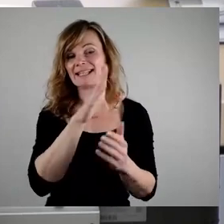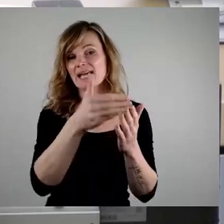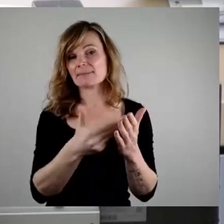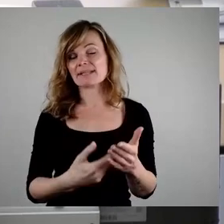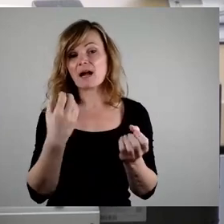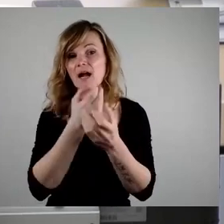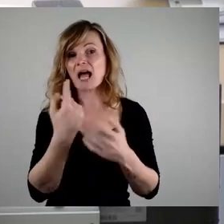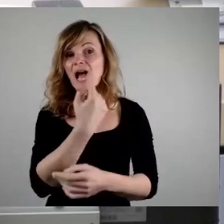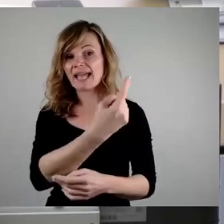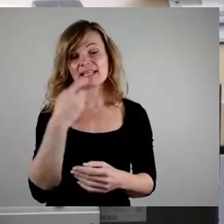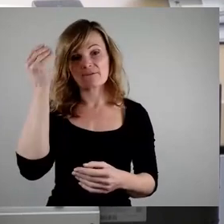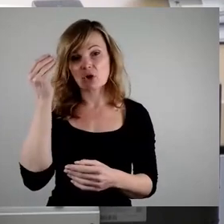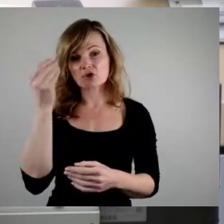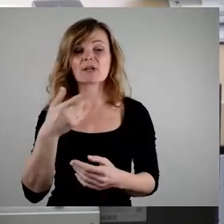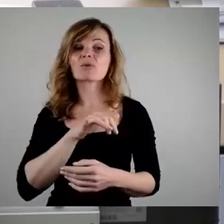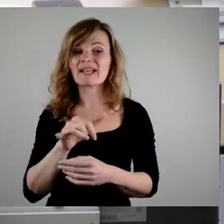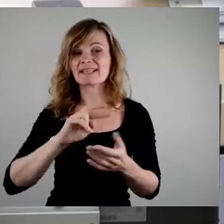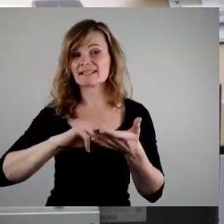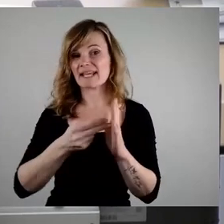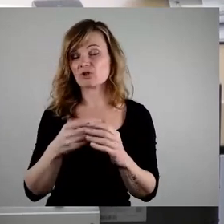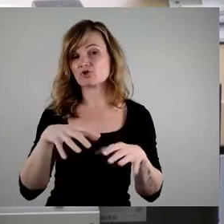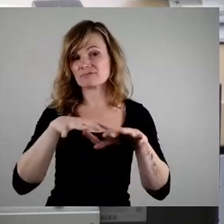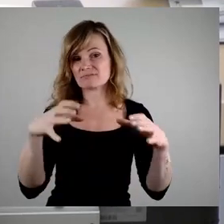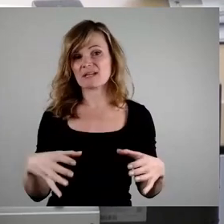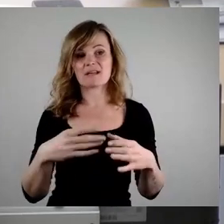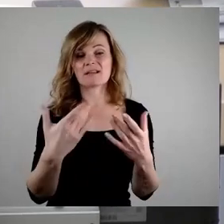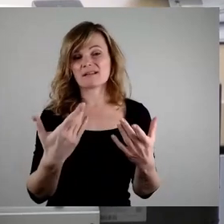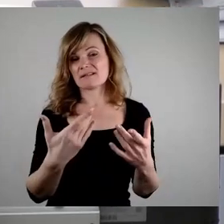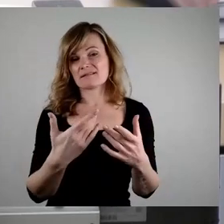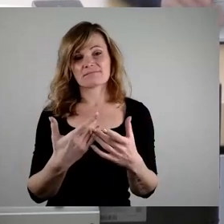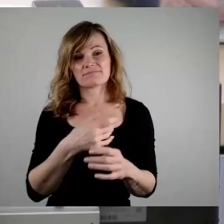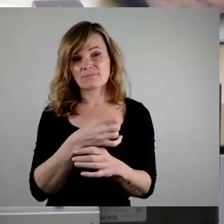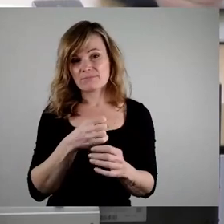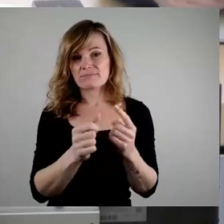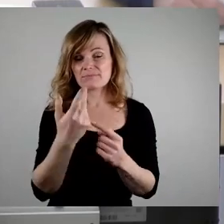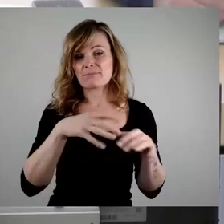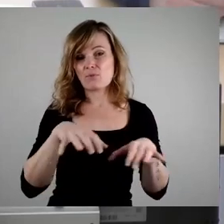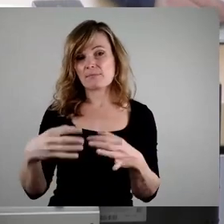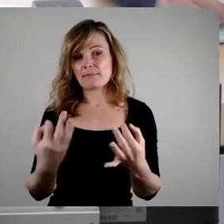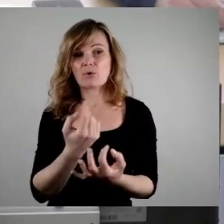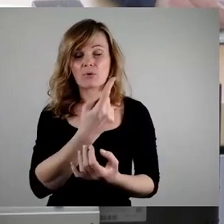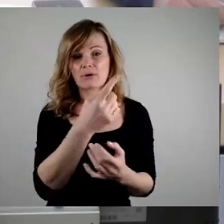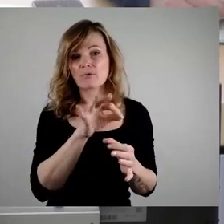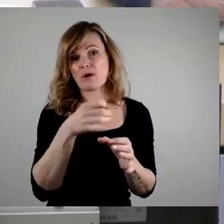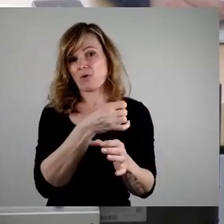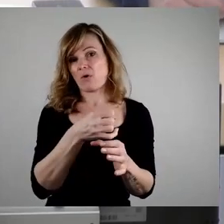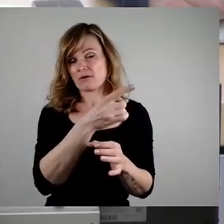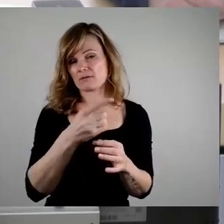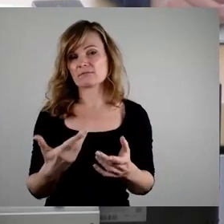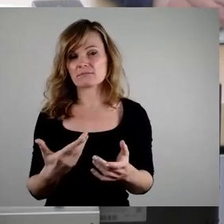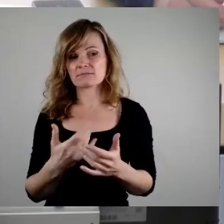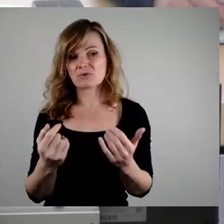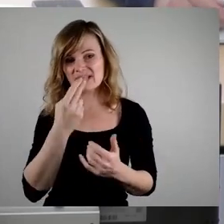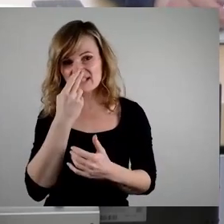Vorstellungen, welche technischen Geräte sie für die Zubereitung ihrer Speisen haben wollen und wie das aussehen soll.